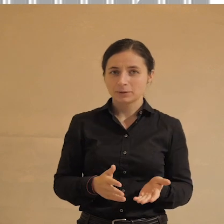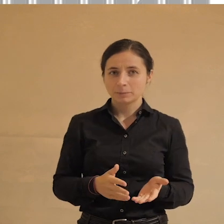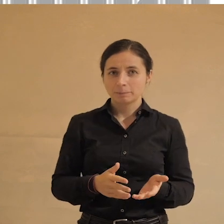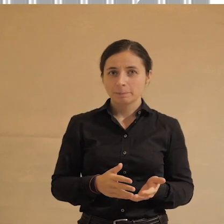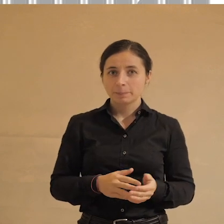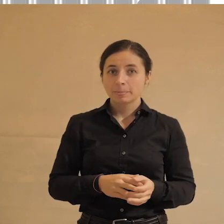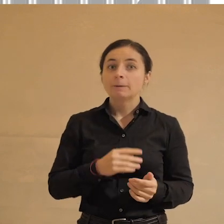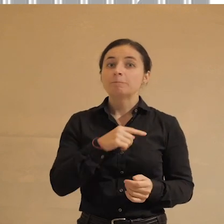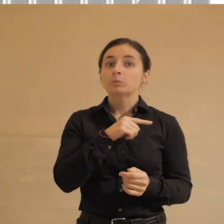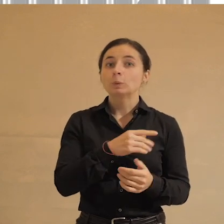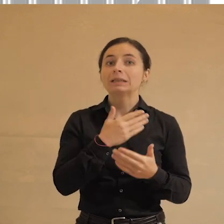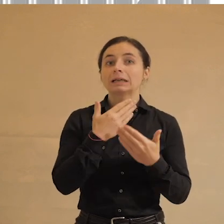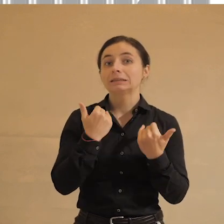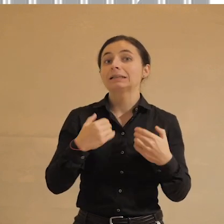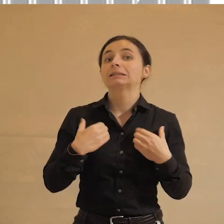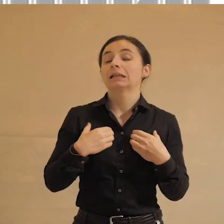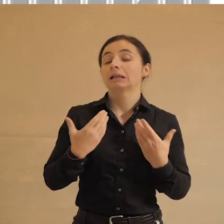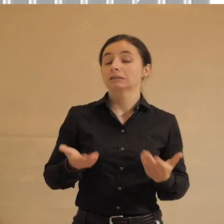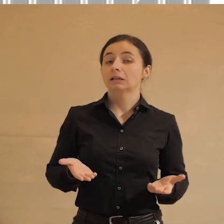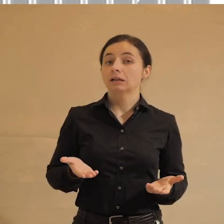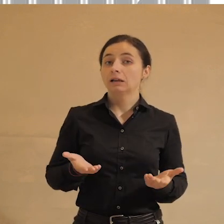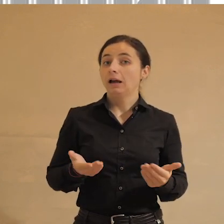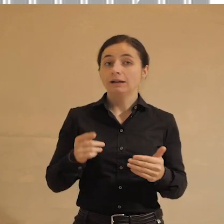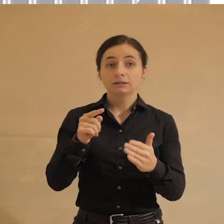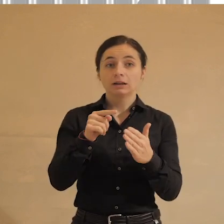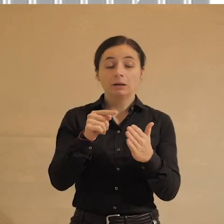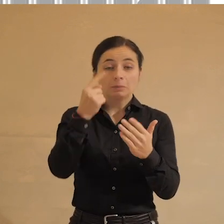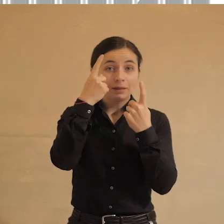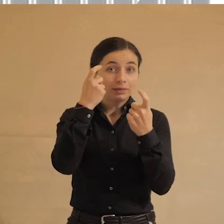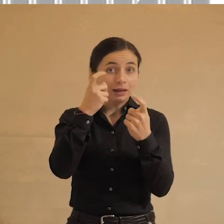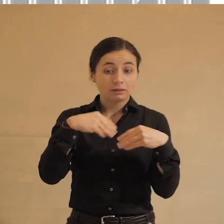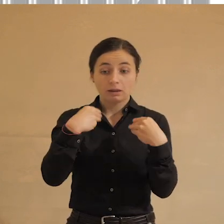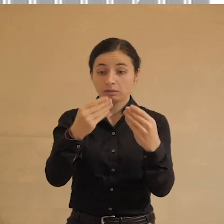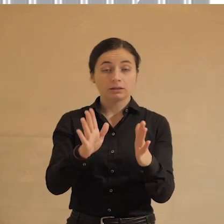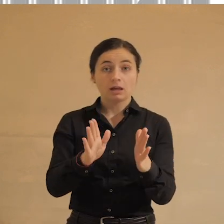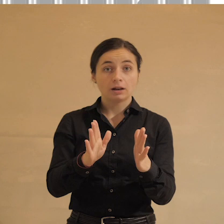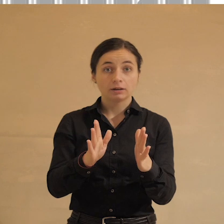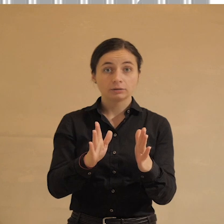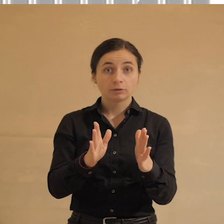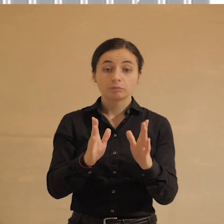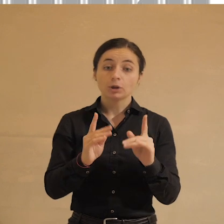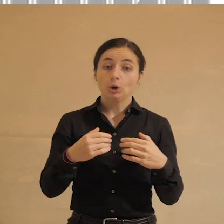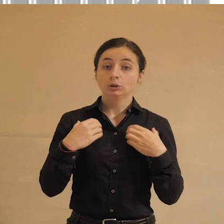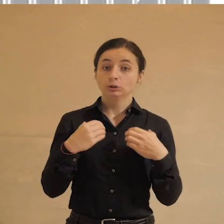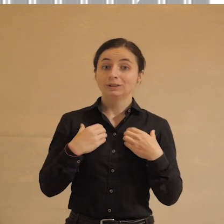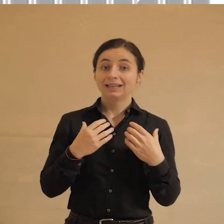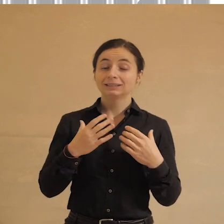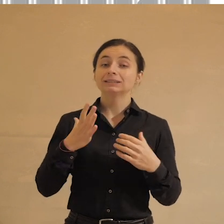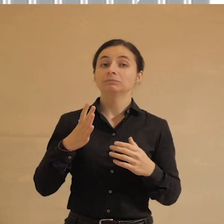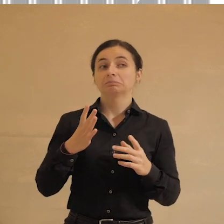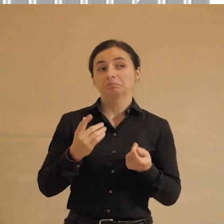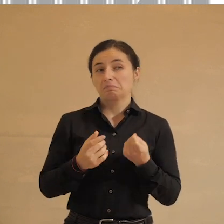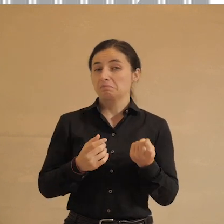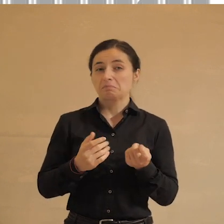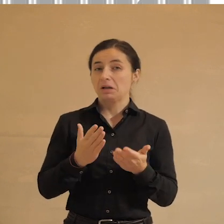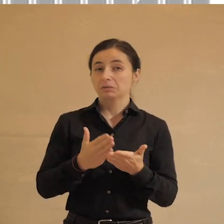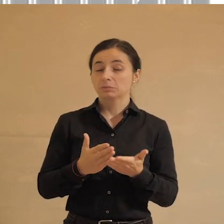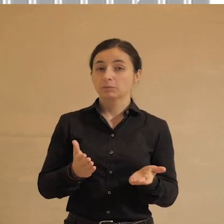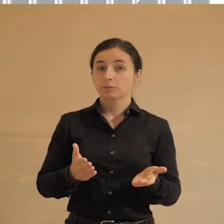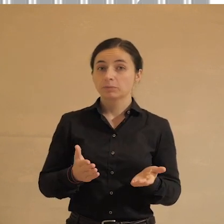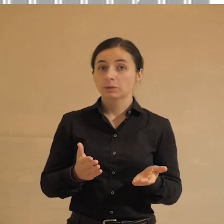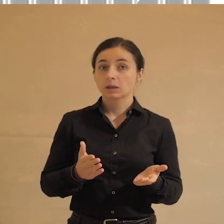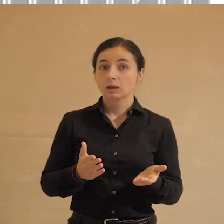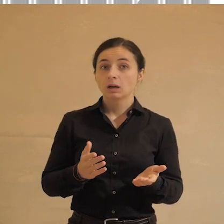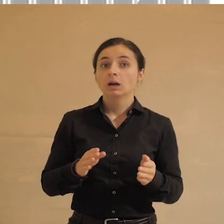Но у них зато нету стресса. Видите, они данными никому не делятся ни с кем. Но стресс испытывают небольшой. Значит, небольшой